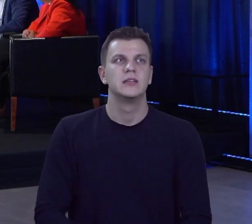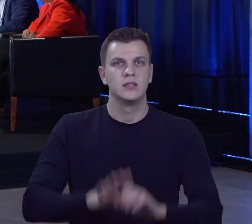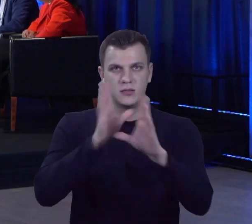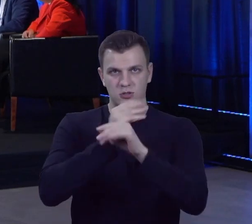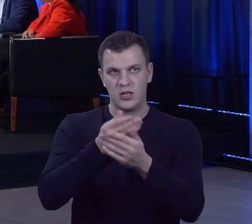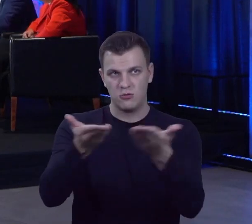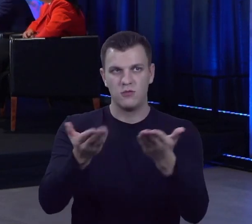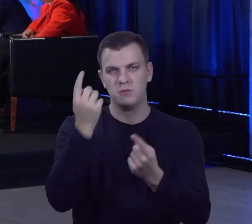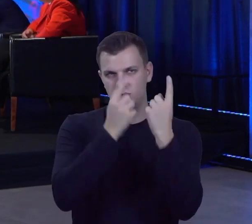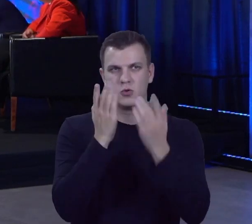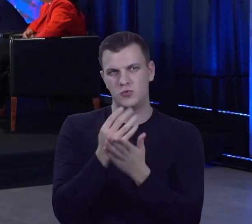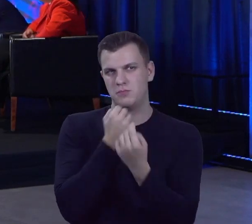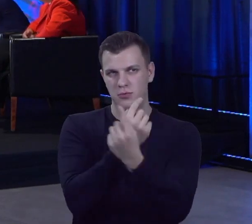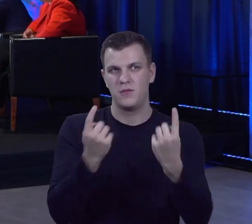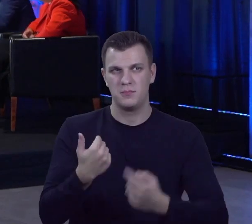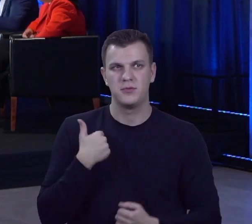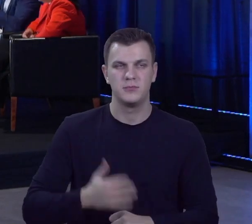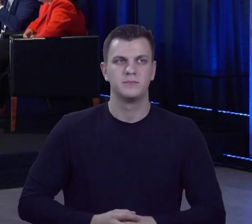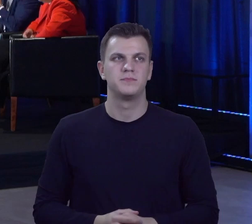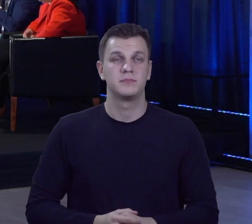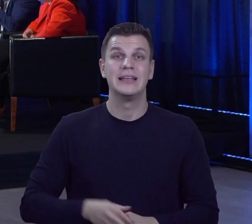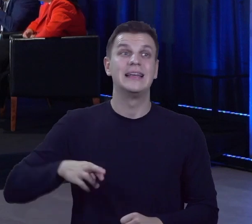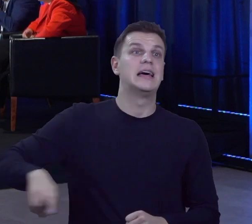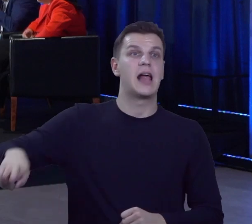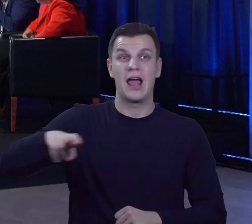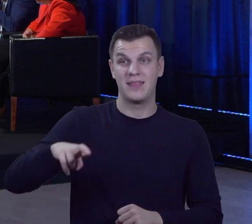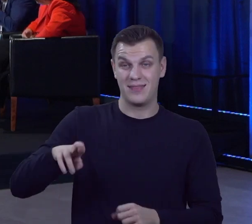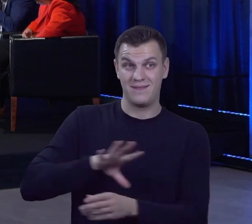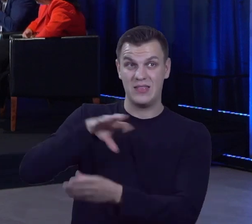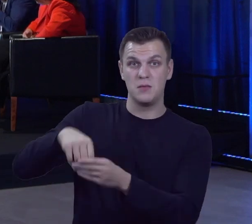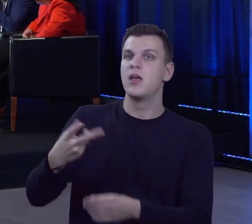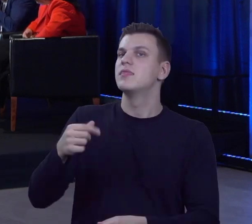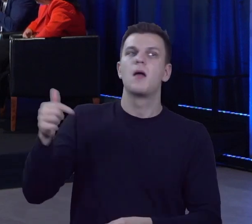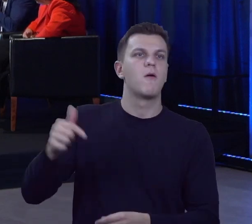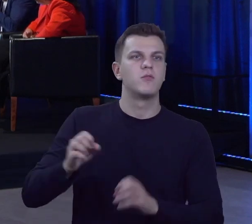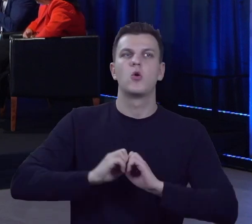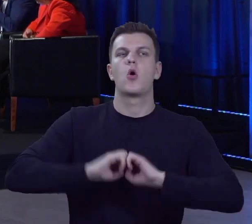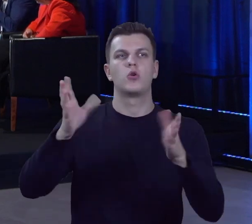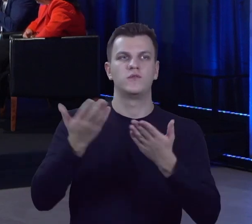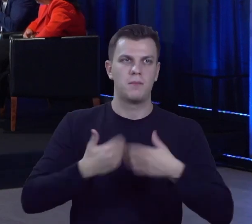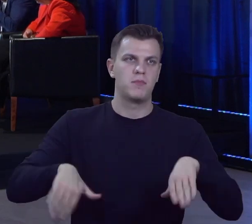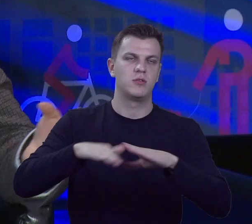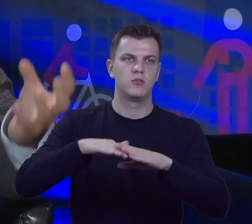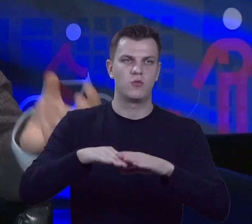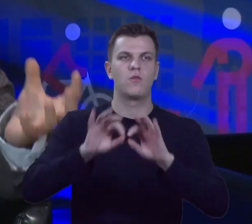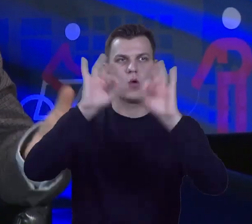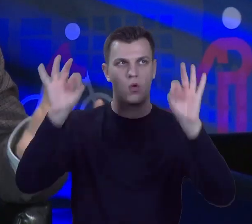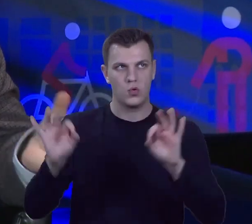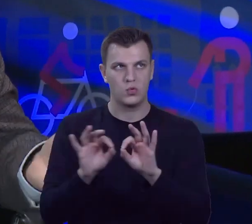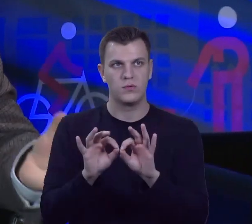słowo tutaj padło. Przede wszystkim radni nie powinni składać oświadczenia majątkowego ogólnego dla